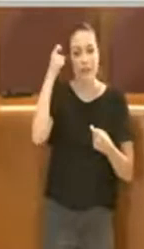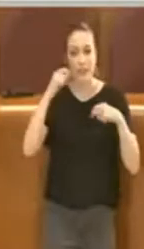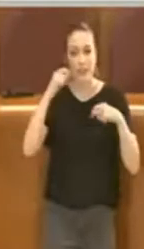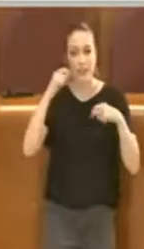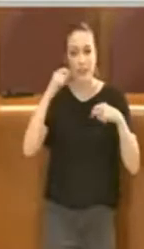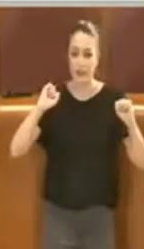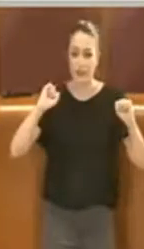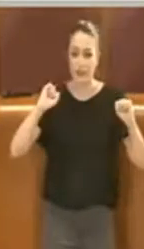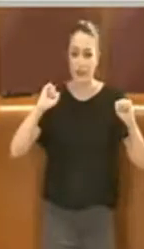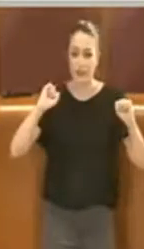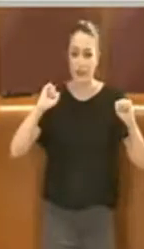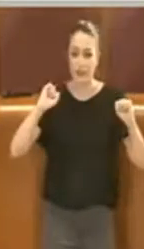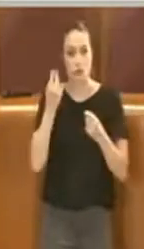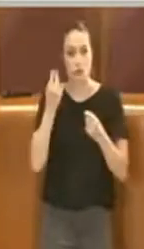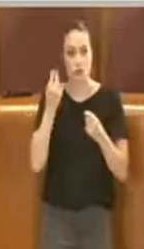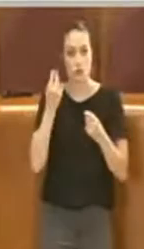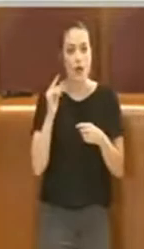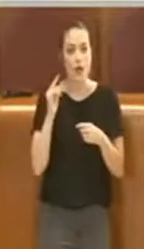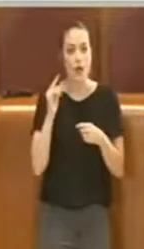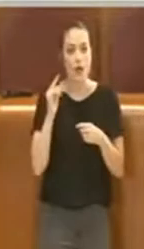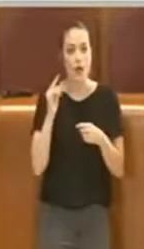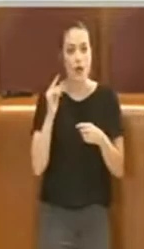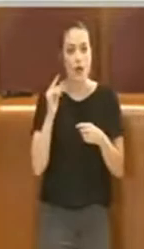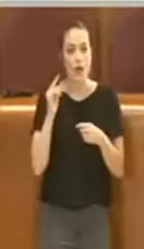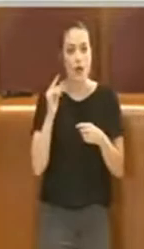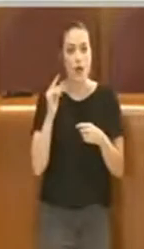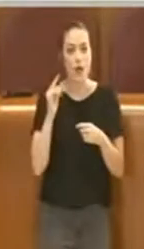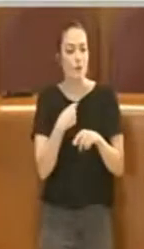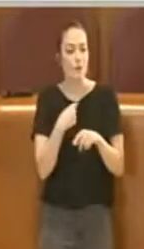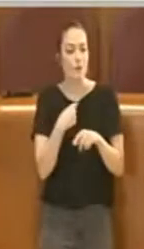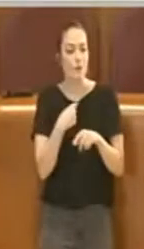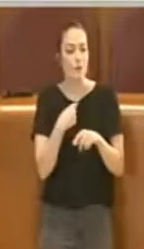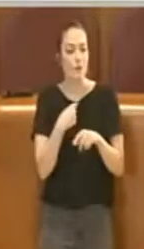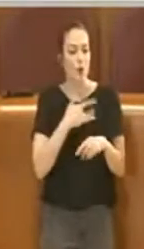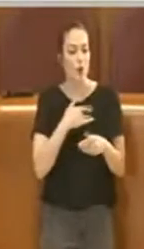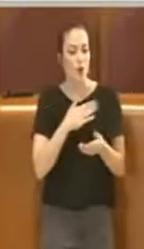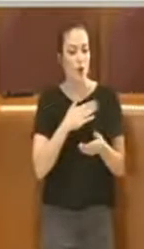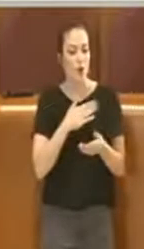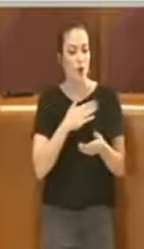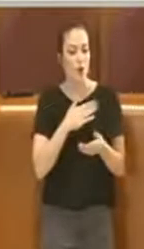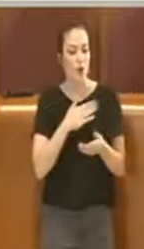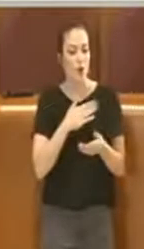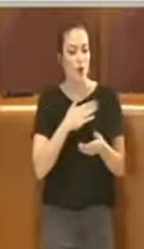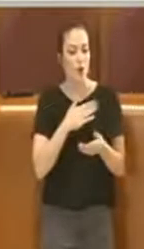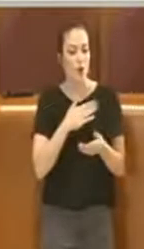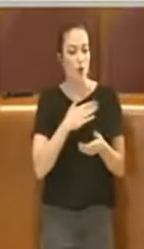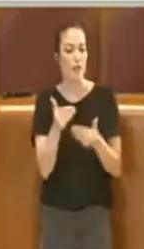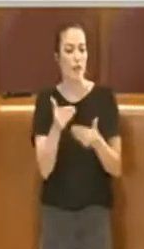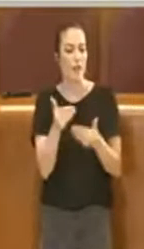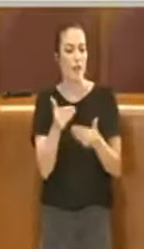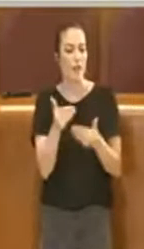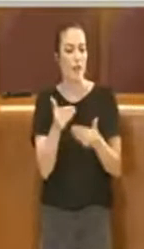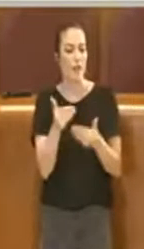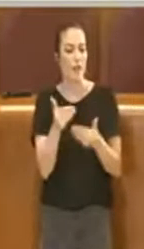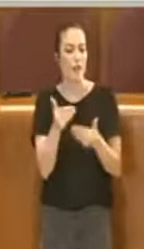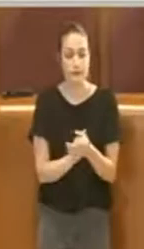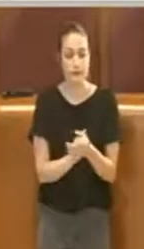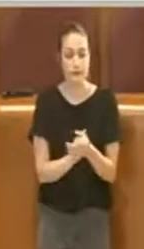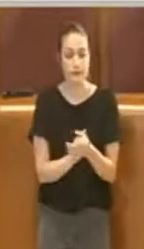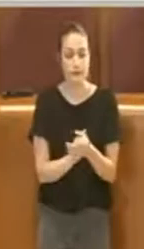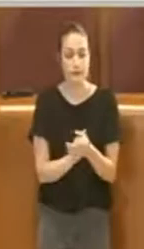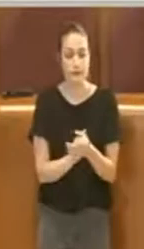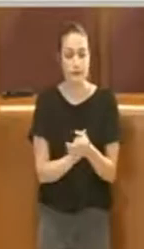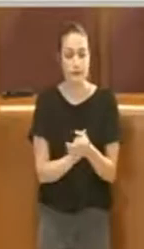non lavarsi la coscienza con qualche mese di deroga. Ecco, il PD Capitolino come